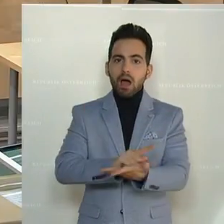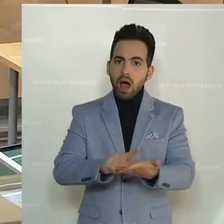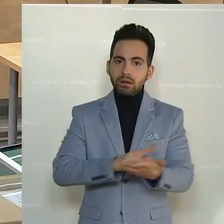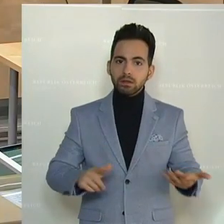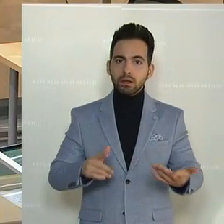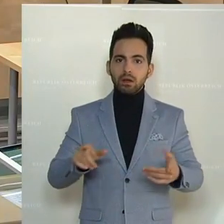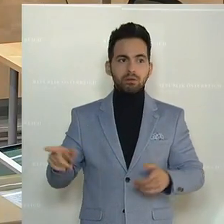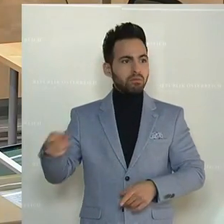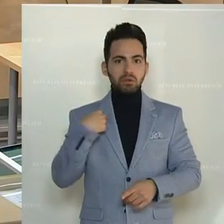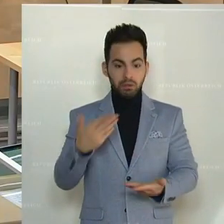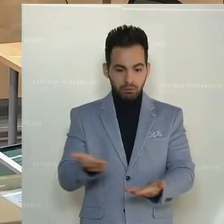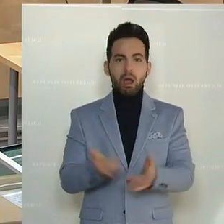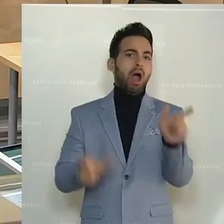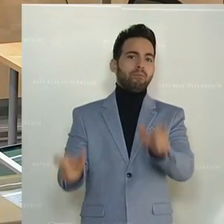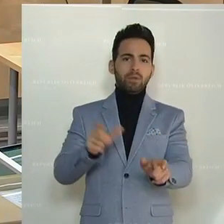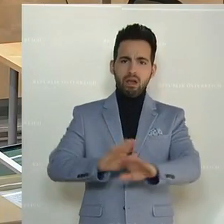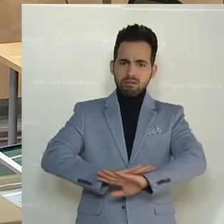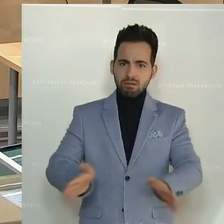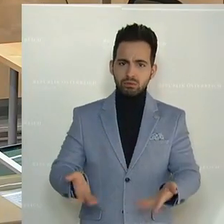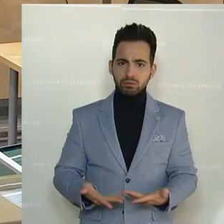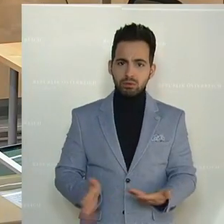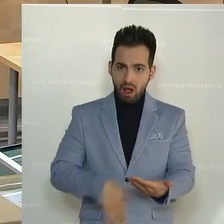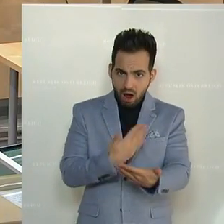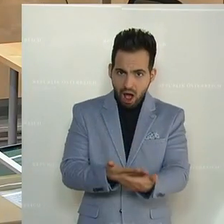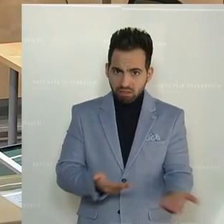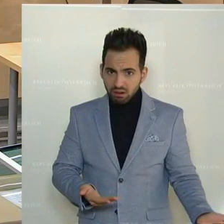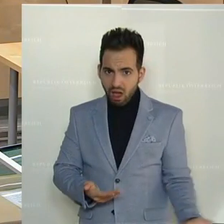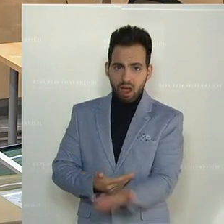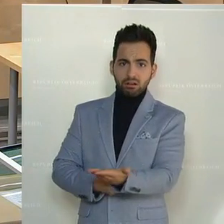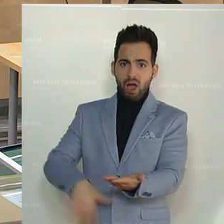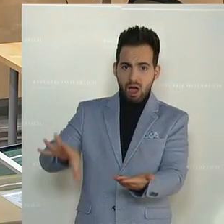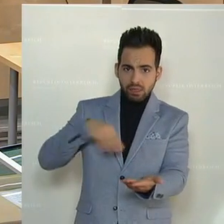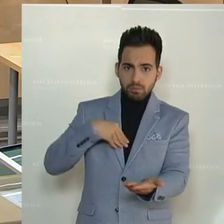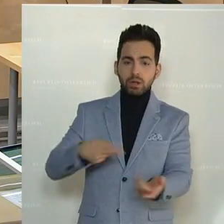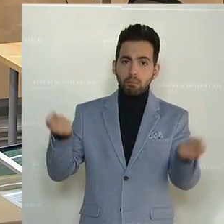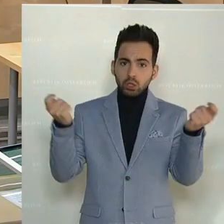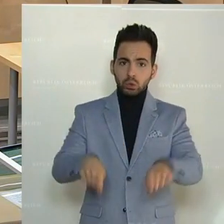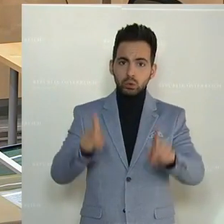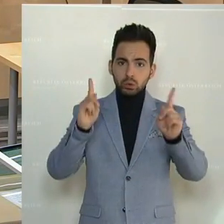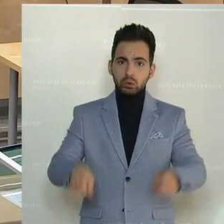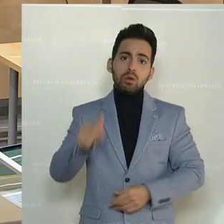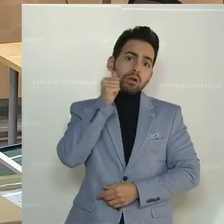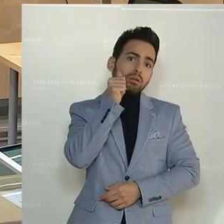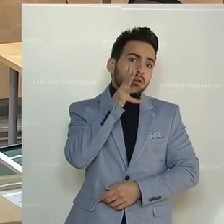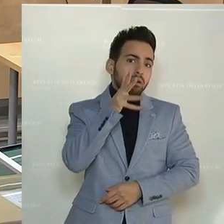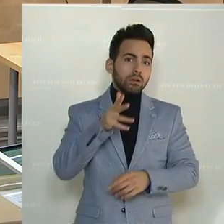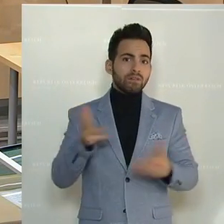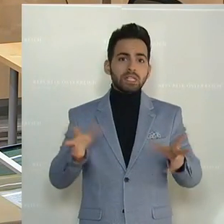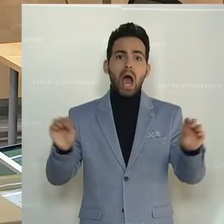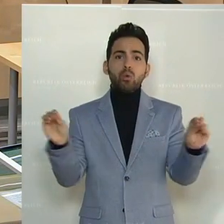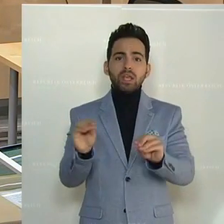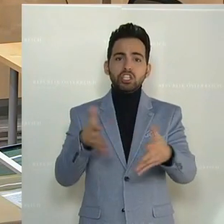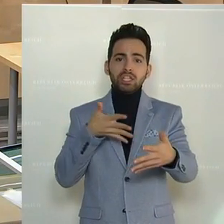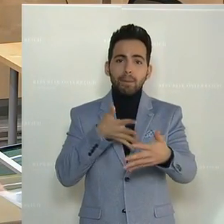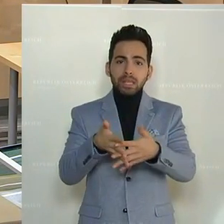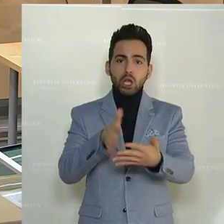dieser Abwehr aller Dinge. Nehmen Sie positiven Anträge und machen Sie das. Beschließen Sie zum Beispiel, möglichst in den nächsten Tagen authentische